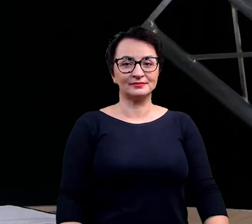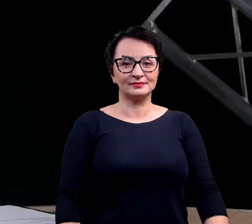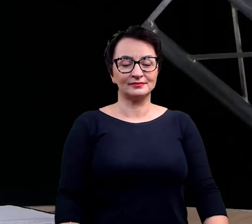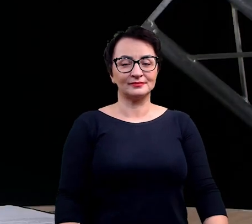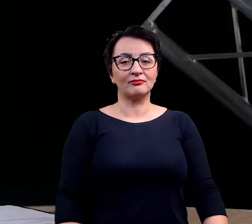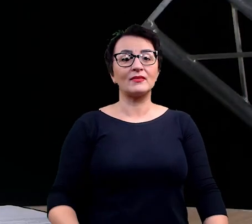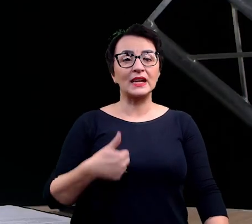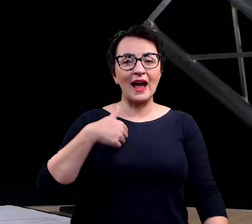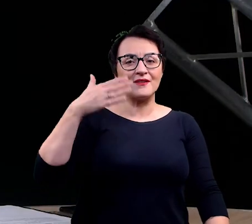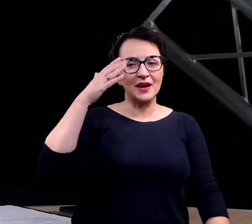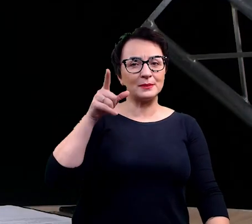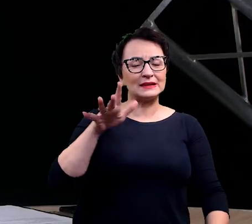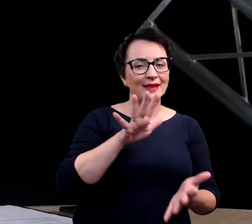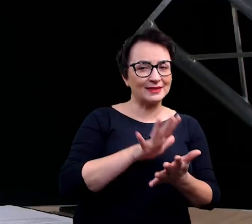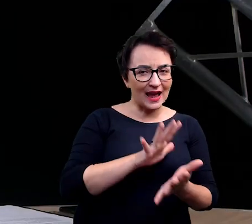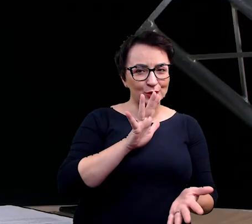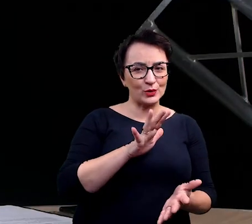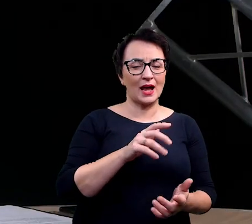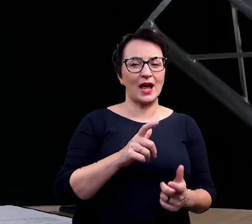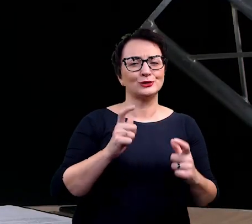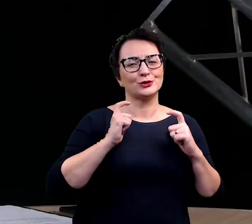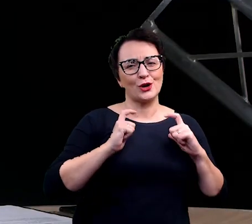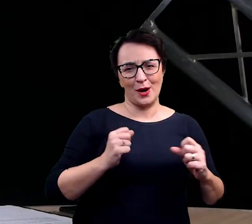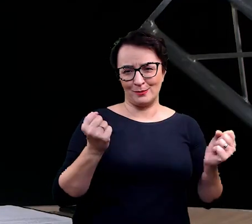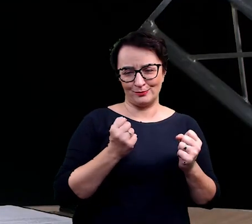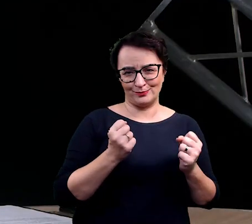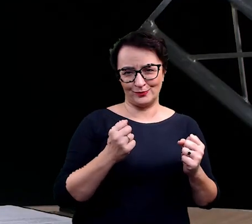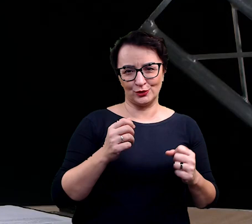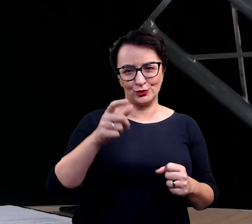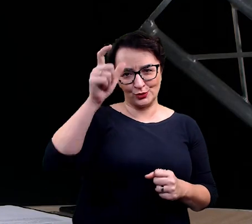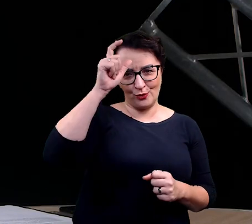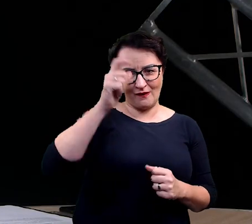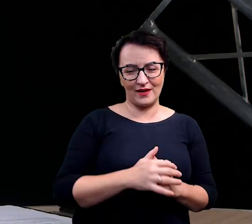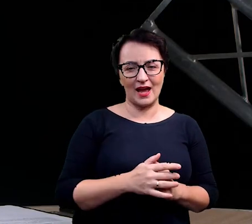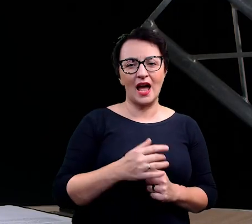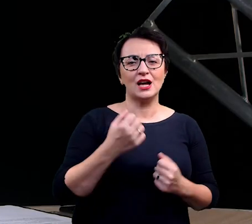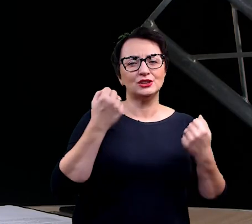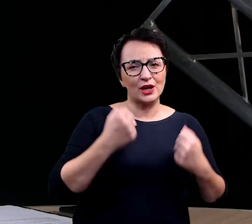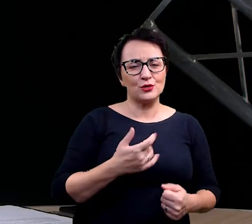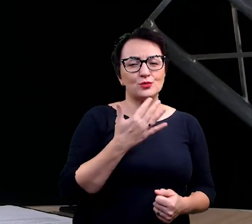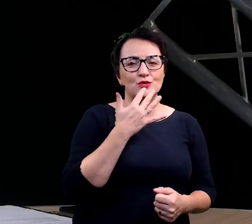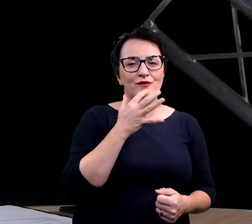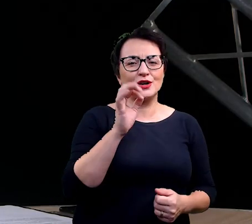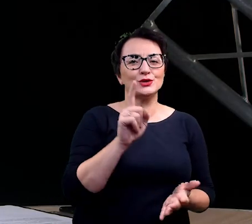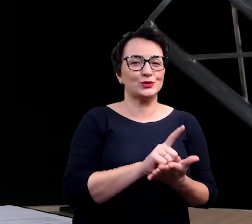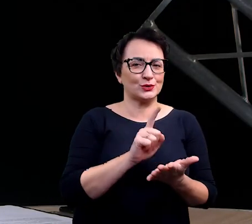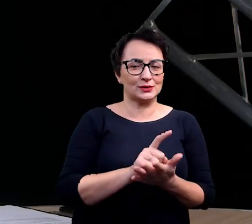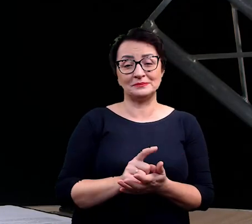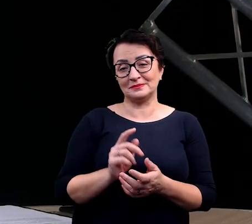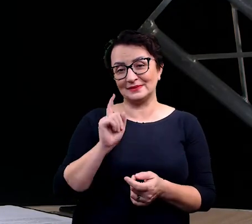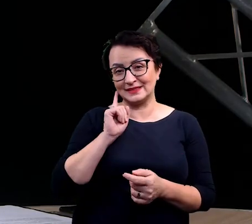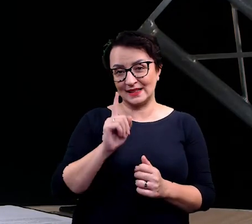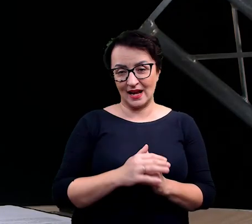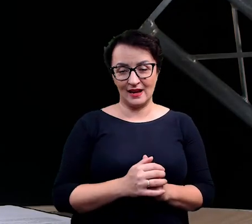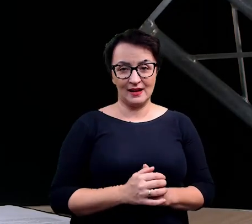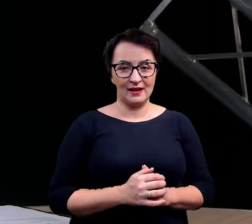Wiem, że z natury jesteś człowiekiem bardzo skromnym i wiem, że ciężko ci mówić o twoich sukcesach, ale chciałabym, żebyś